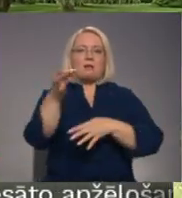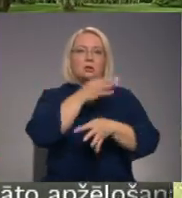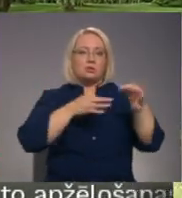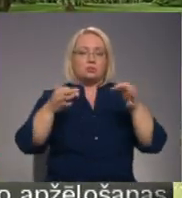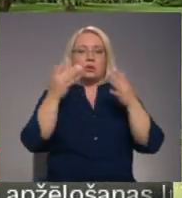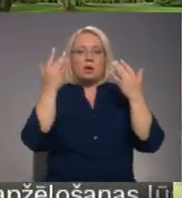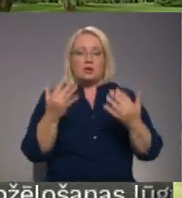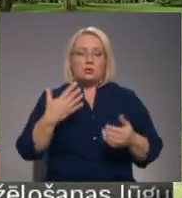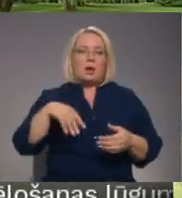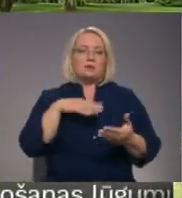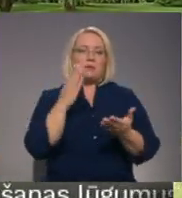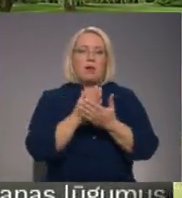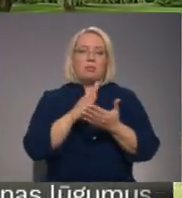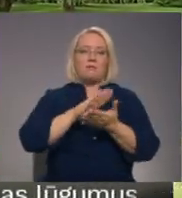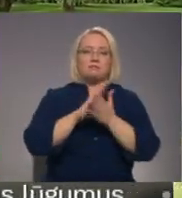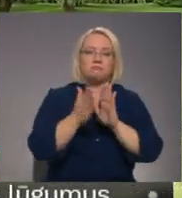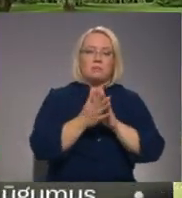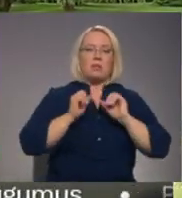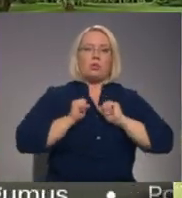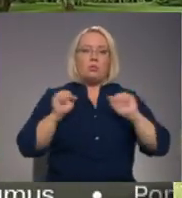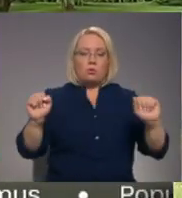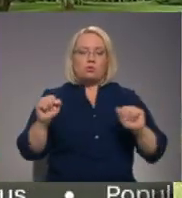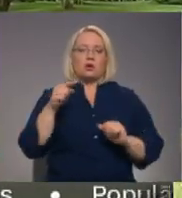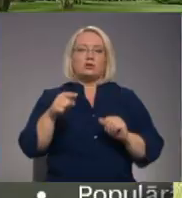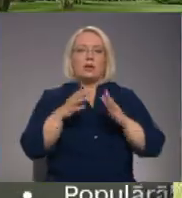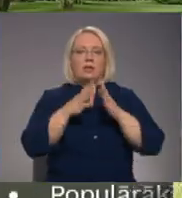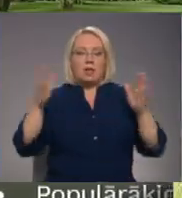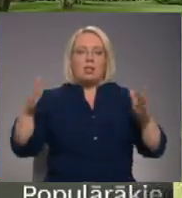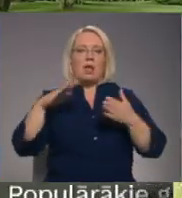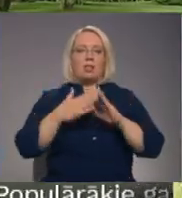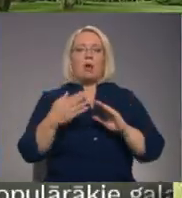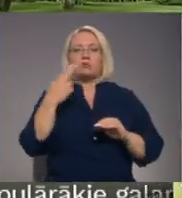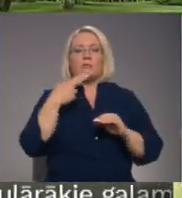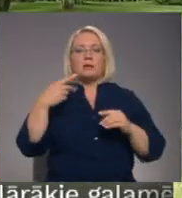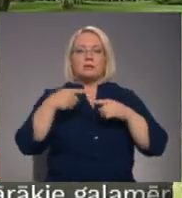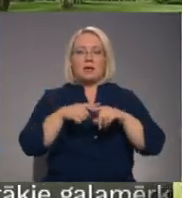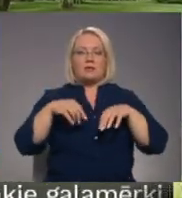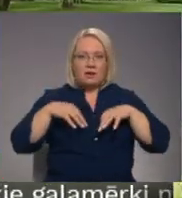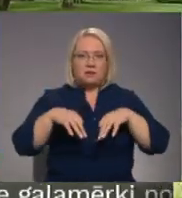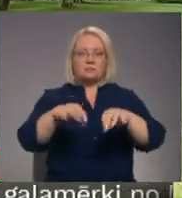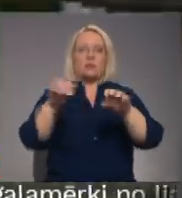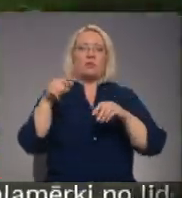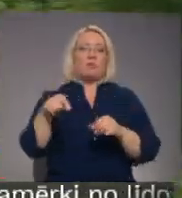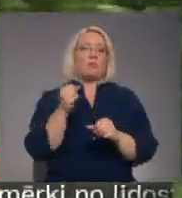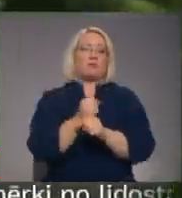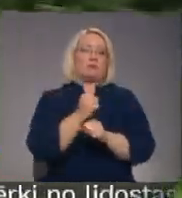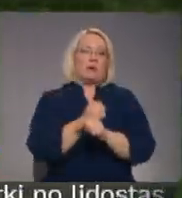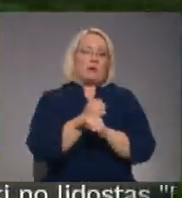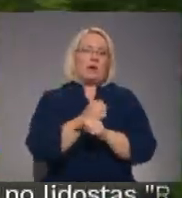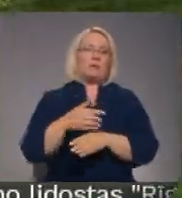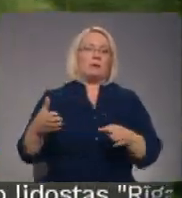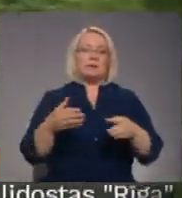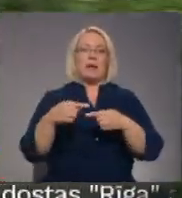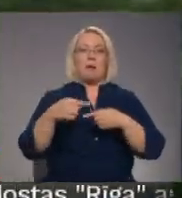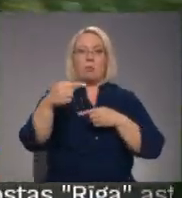rezultātā, mēs esam gatavs kompromisiem, lai nodrošinātu to, ka šīs lielā lauksēmniecības tehnika var izbraukt, un arī šajā gadījumā mēs to izdarījām. Ceļa